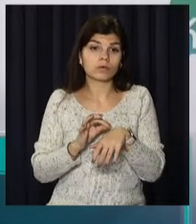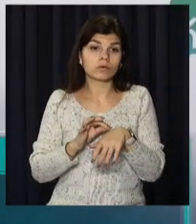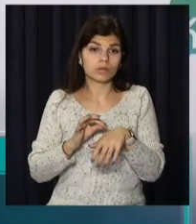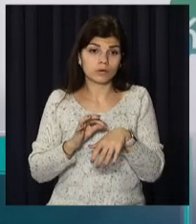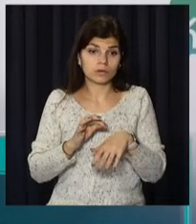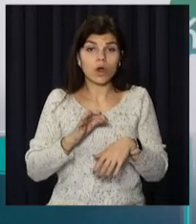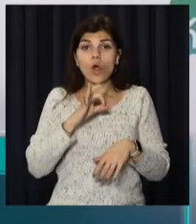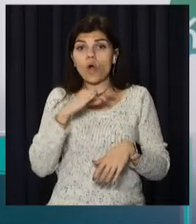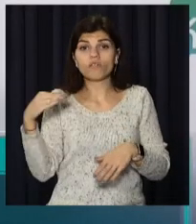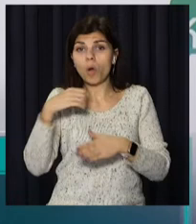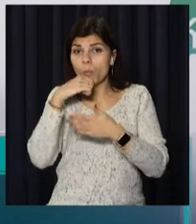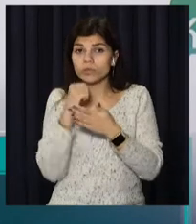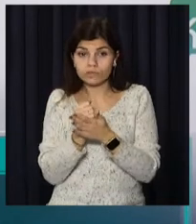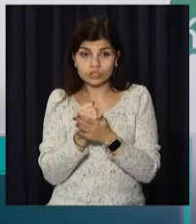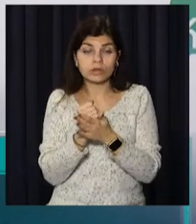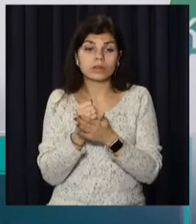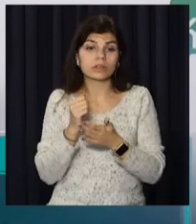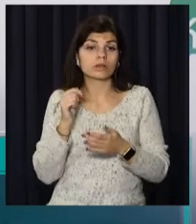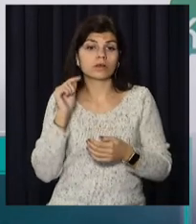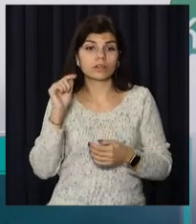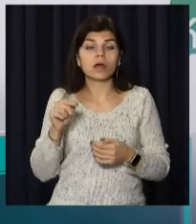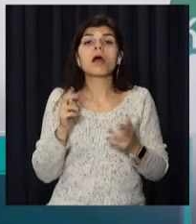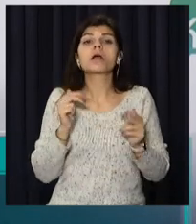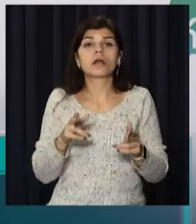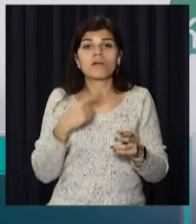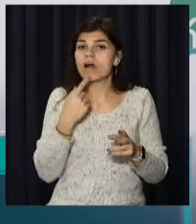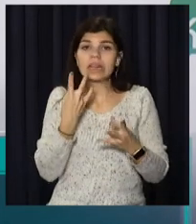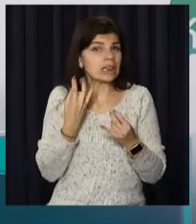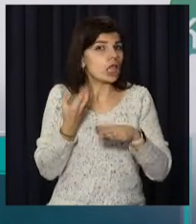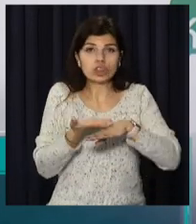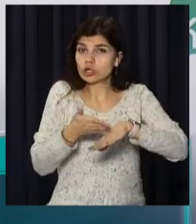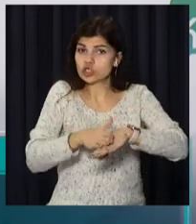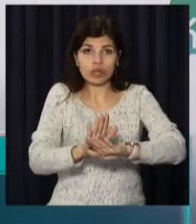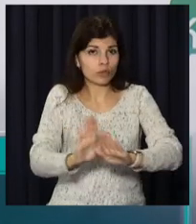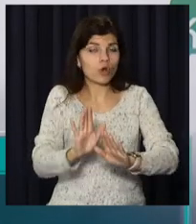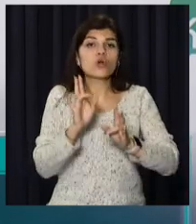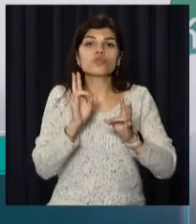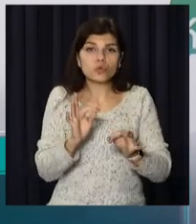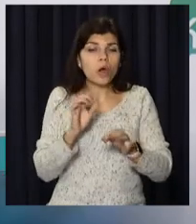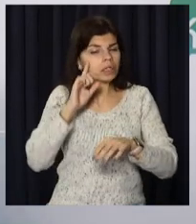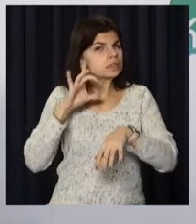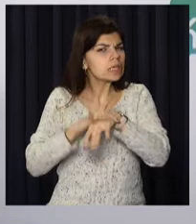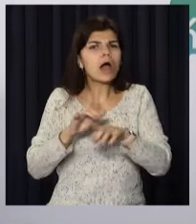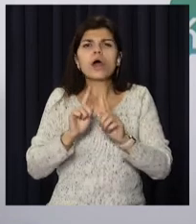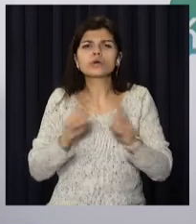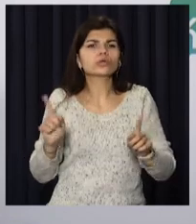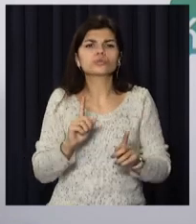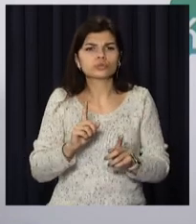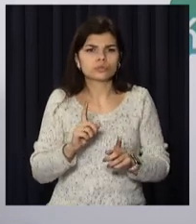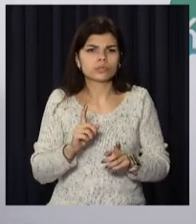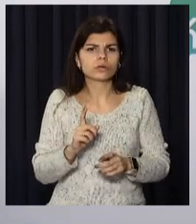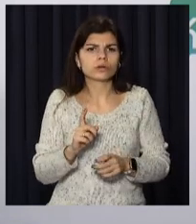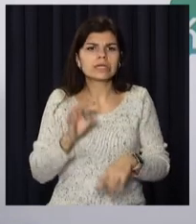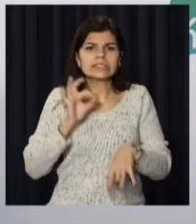було офіційно підтверджено лабораторним методом, протікає не тяжко. Але замінили таку особливість, що, як правило, це